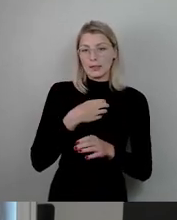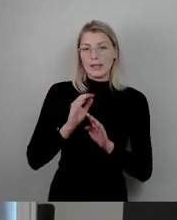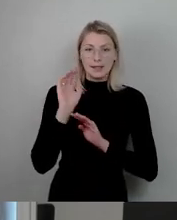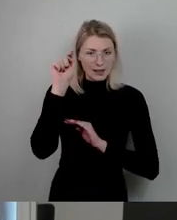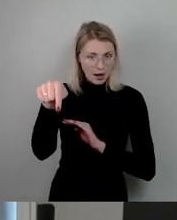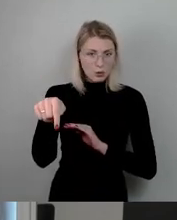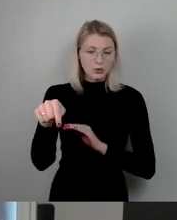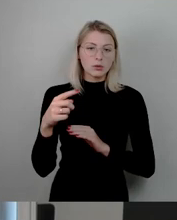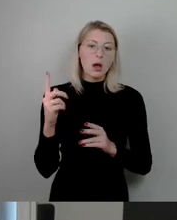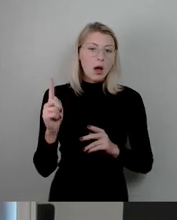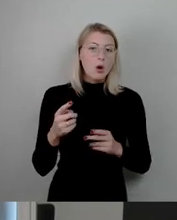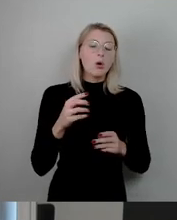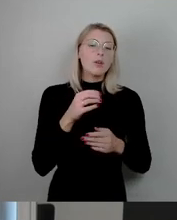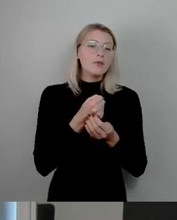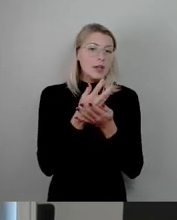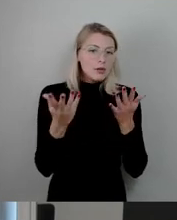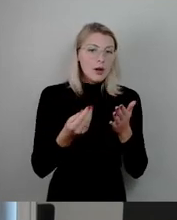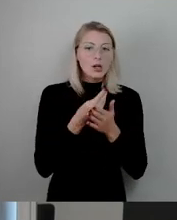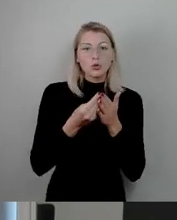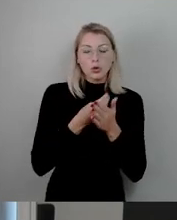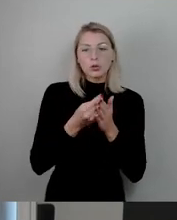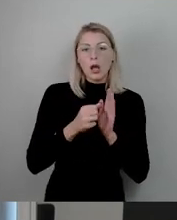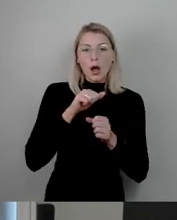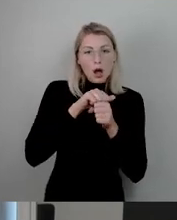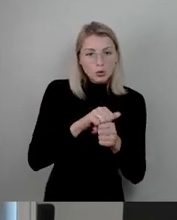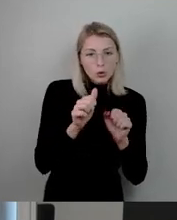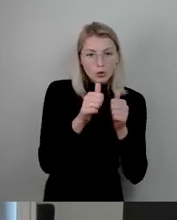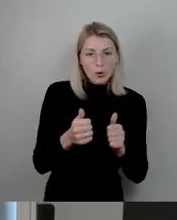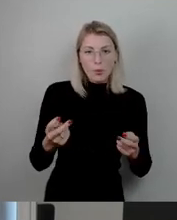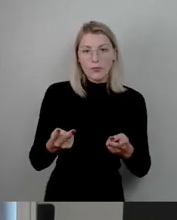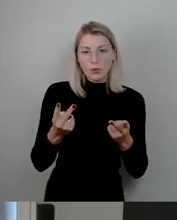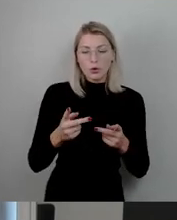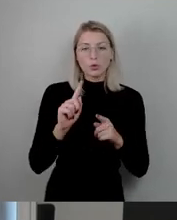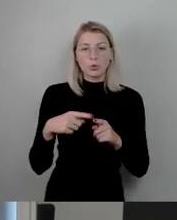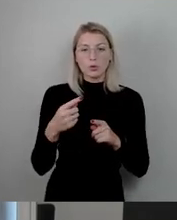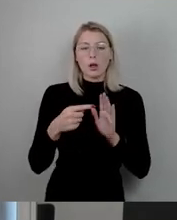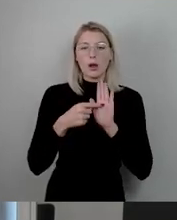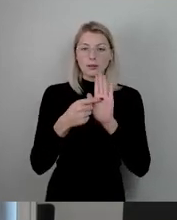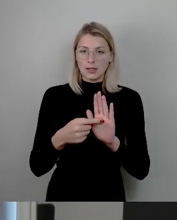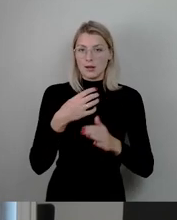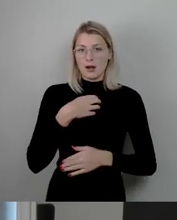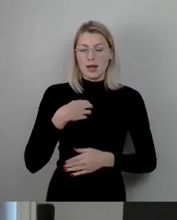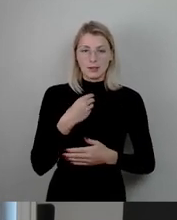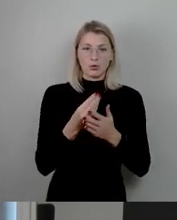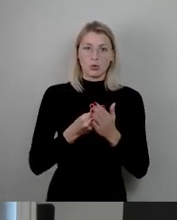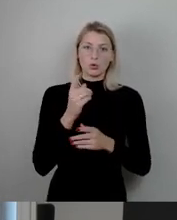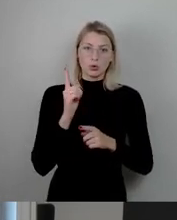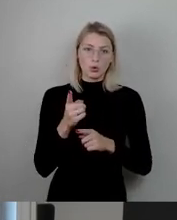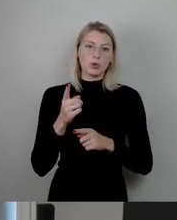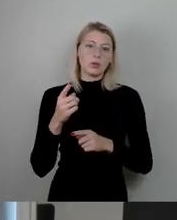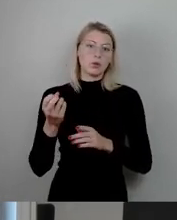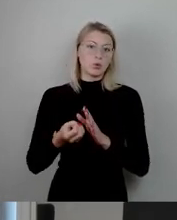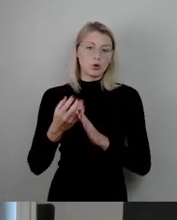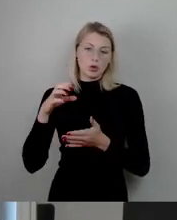Vielfalt künstlerischen Ausdrucksformen und tragen damit auch zum Ansehen Dresdens als Kunst und Kulturstadt bei.